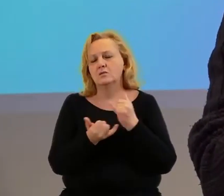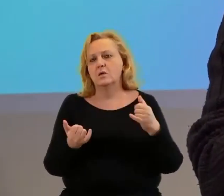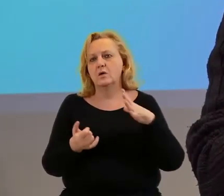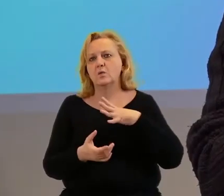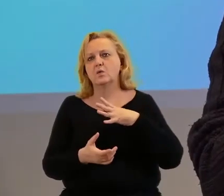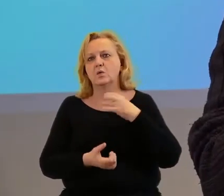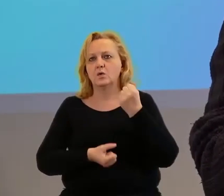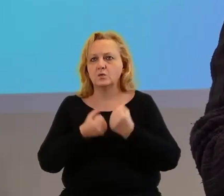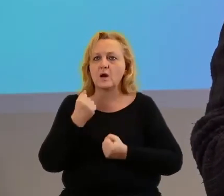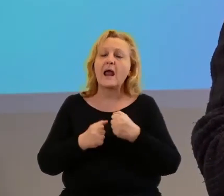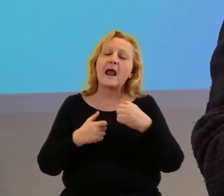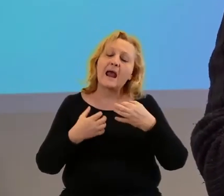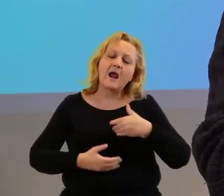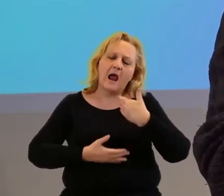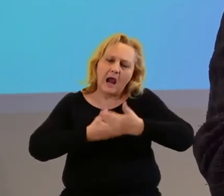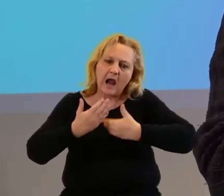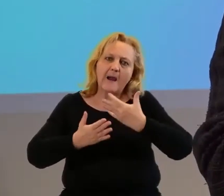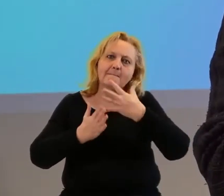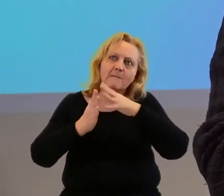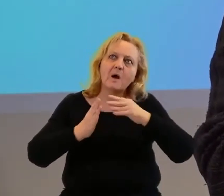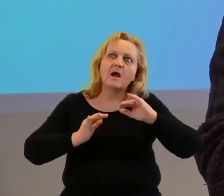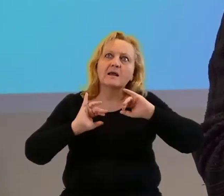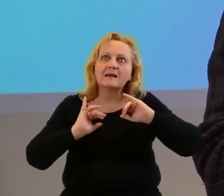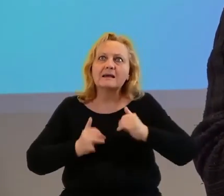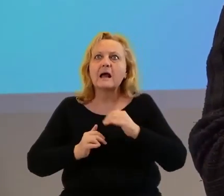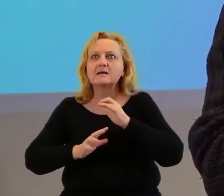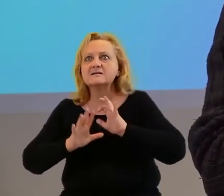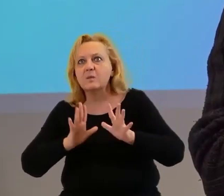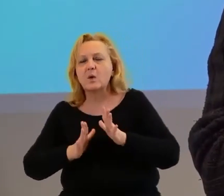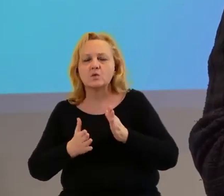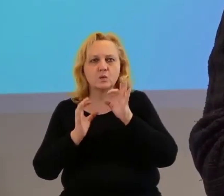mieliśmy pewien model wypracowywali takiej dobrej pomocy.